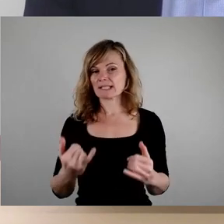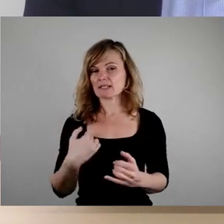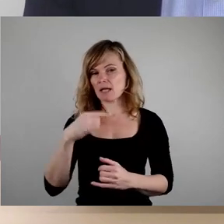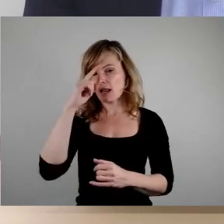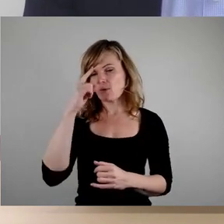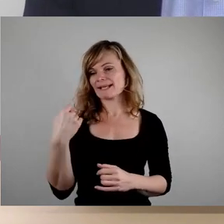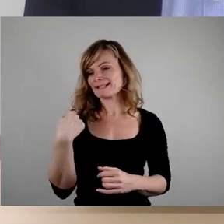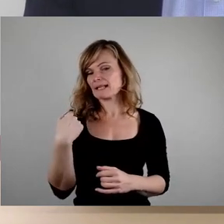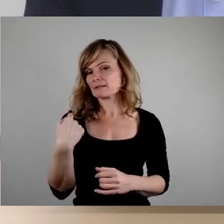in der Tagesordnung...